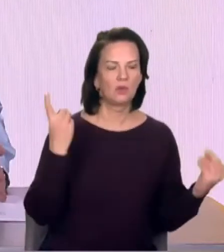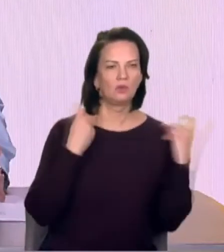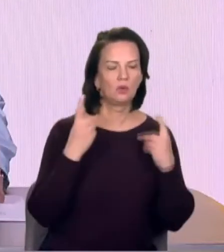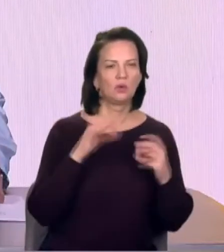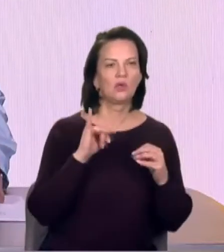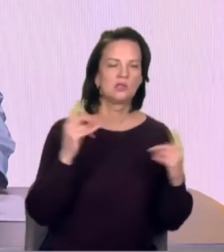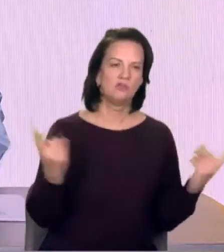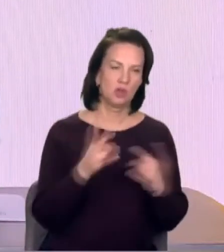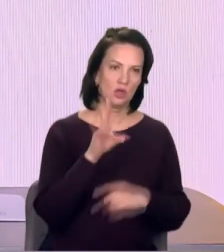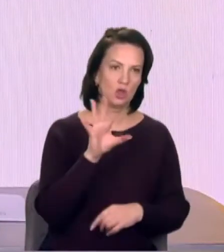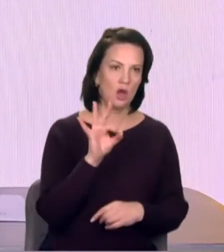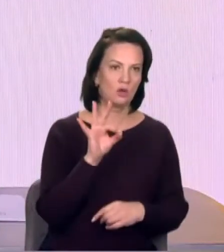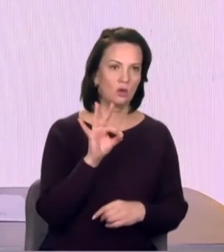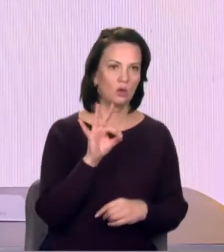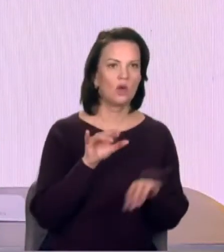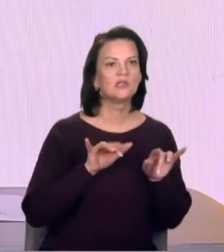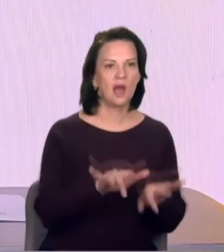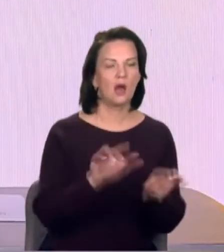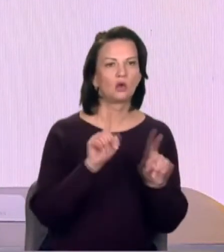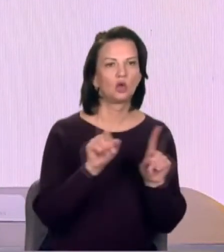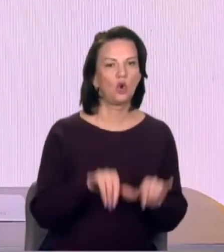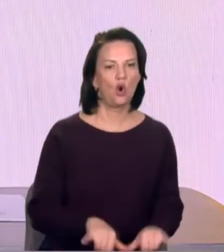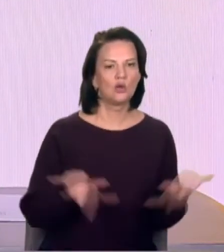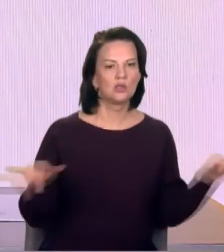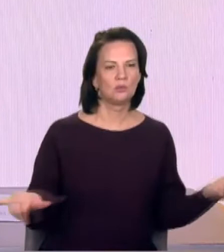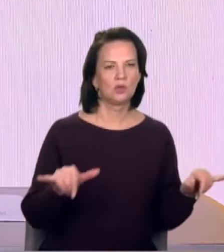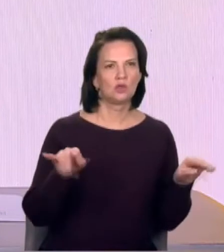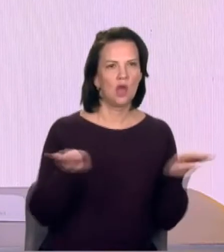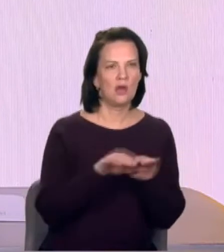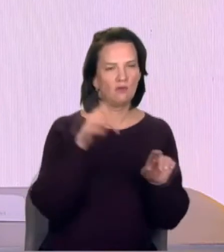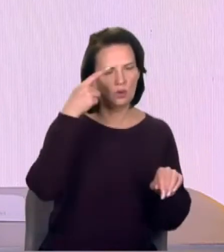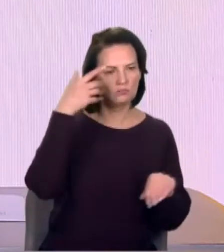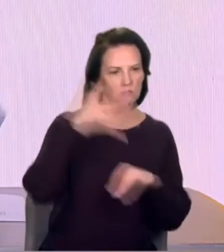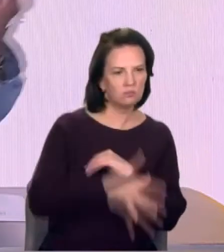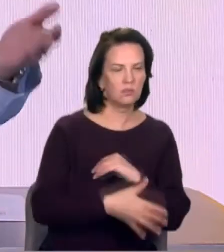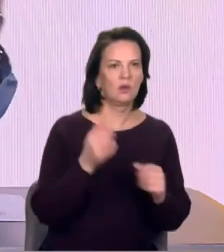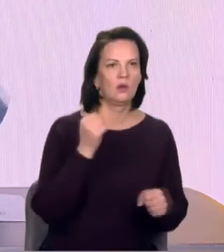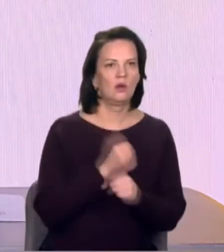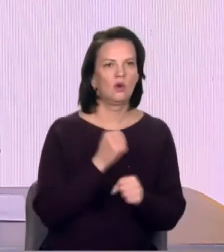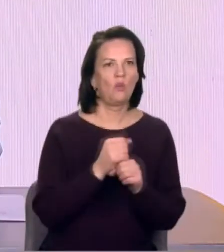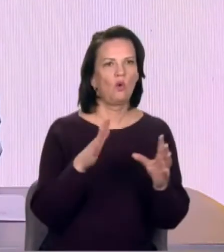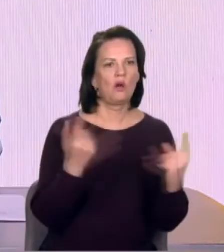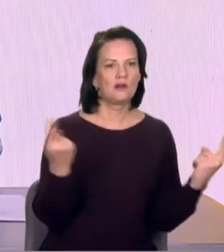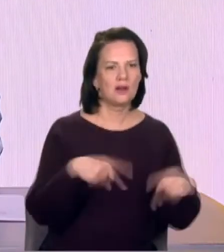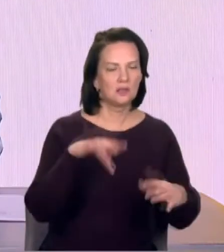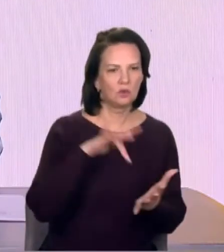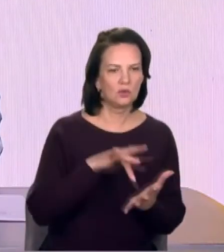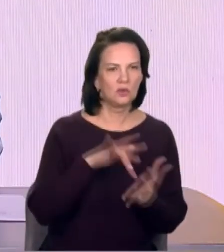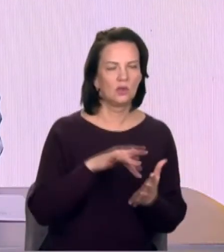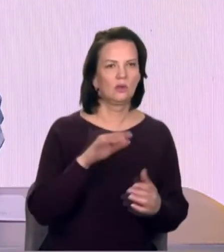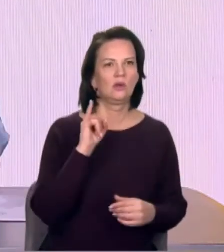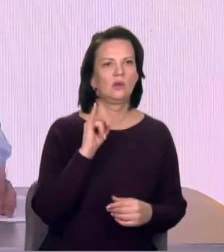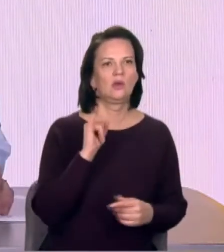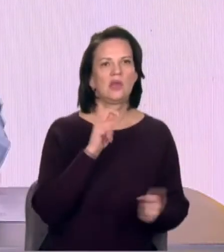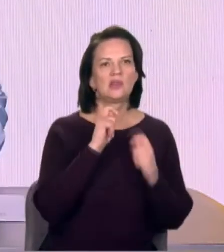щодо збільшення рівня обізнаності, робота кризового центру, Інтерньюс Україн, ці